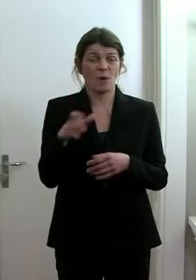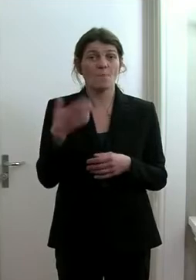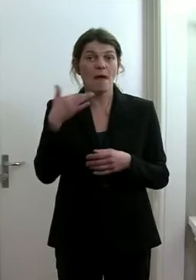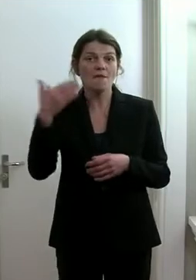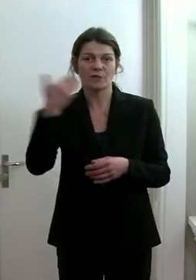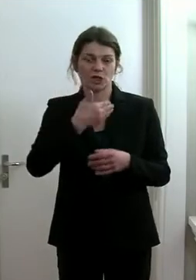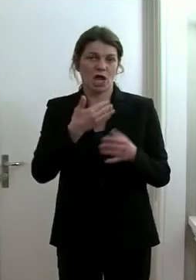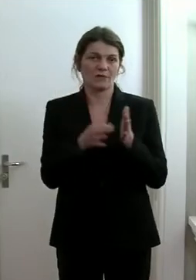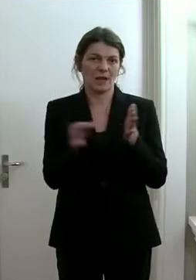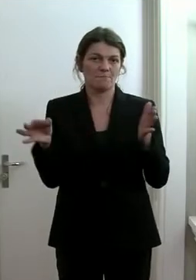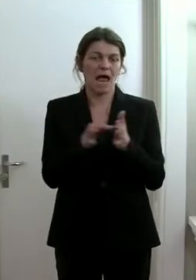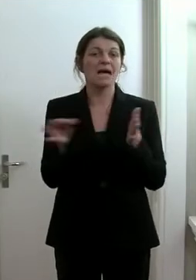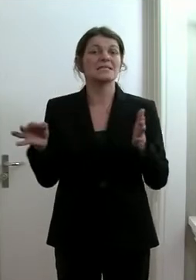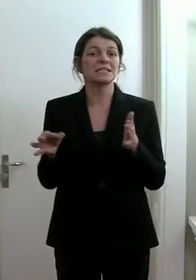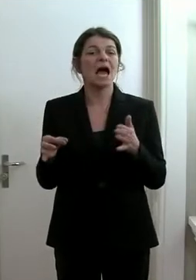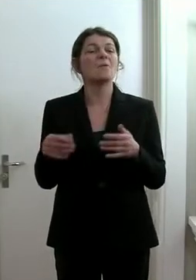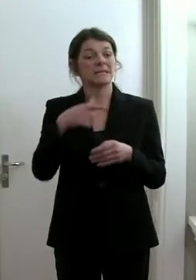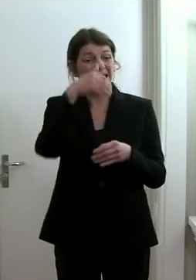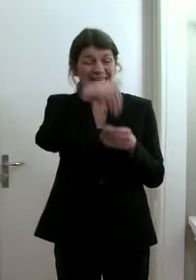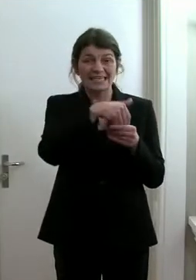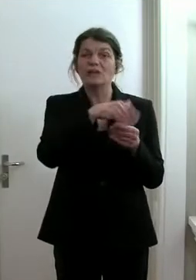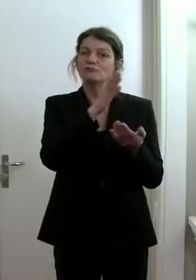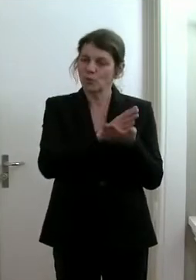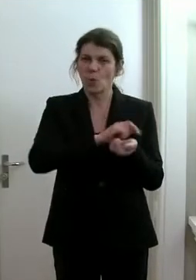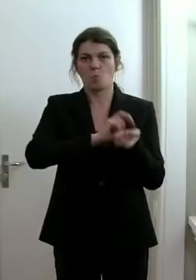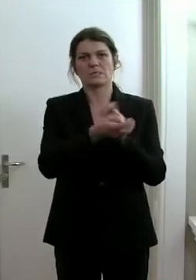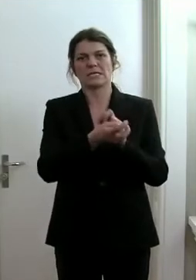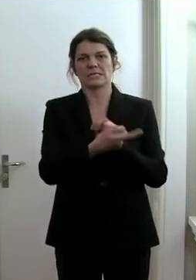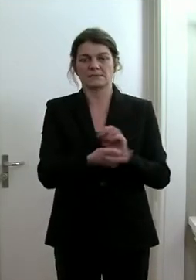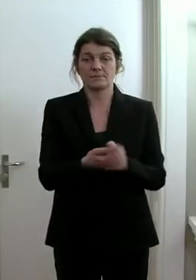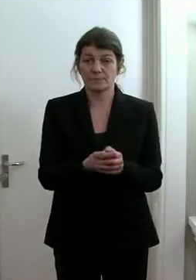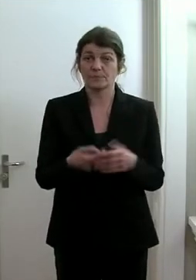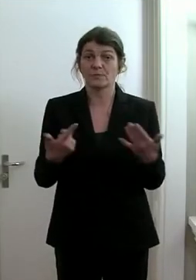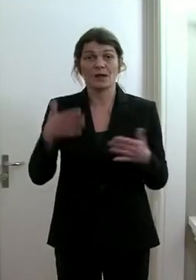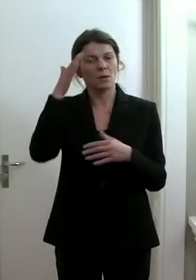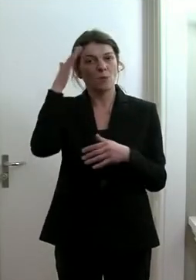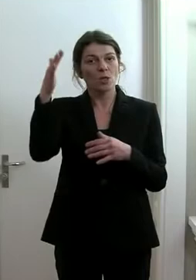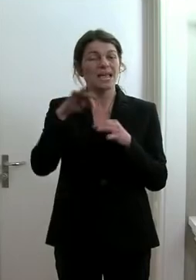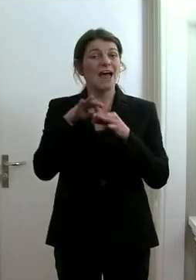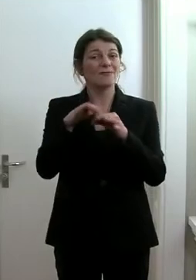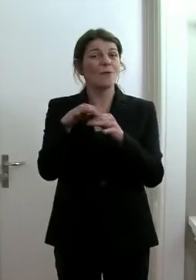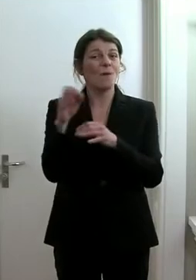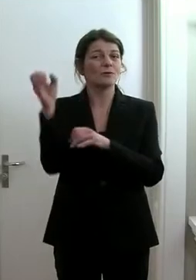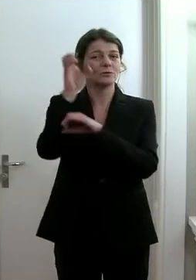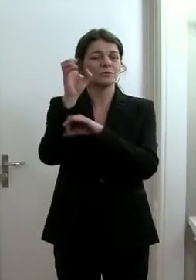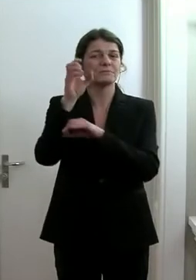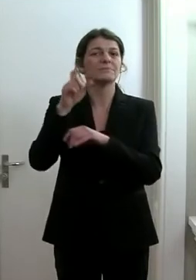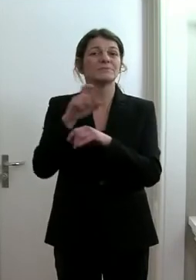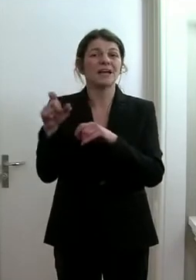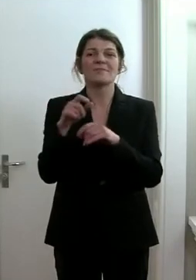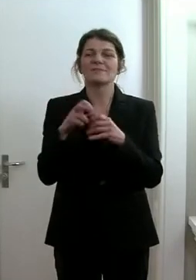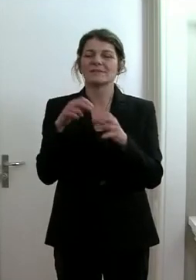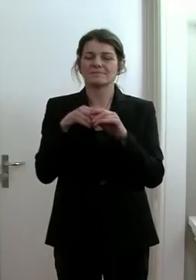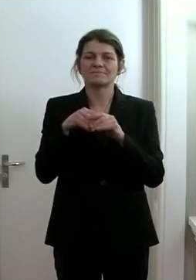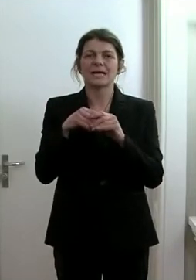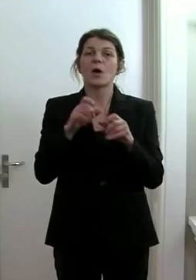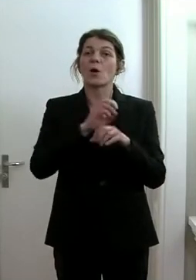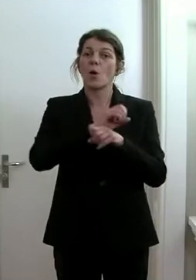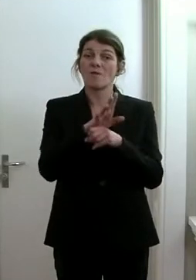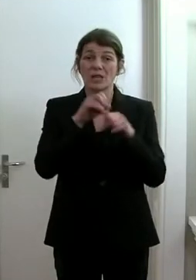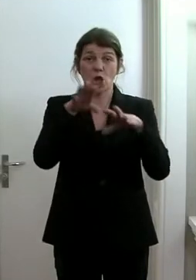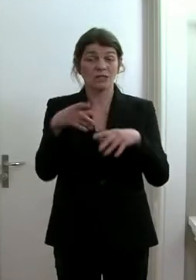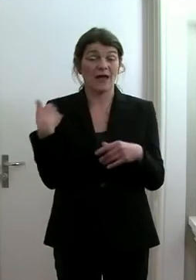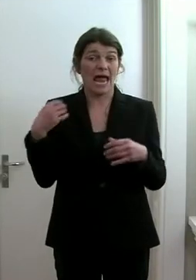verschärfte Massnahmen intern umgesetzt. Der Polizeiführungsstab zu Covid-19, weil er eigens